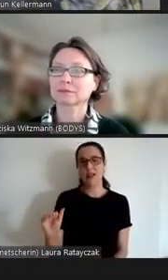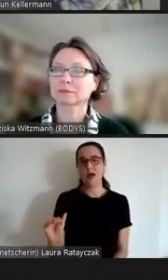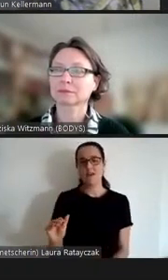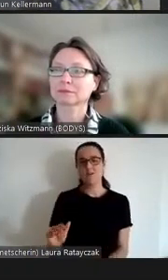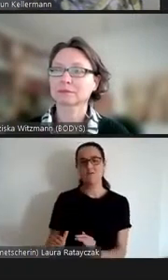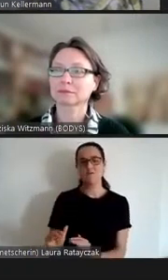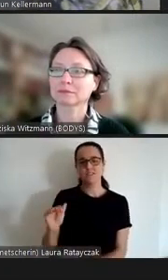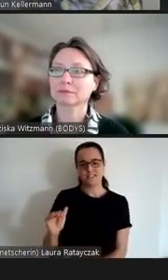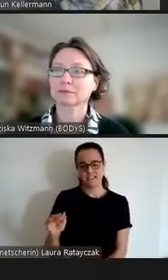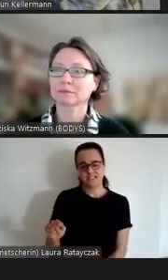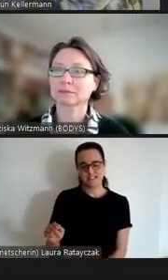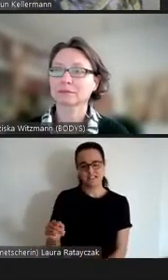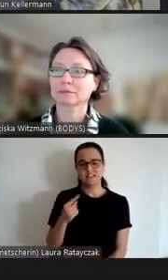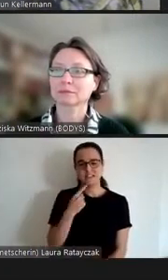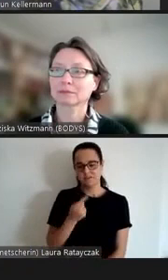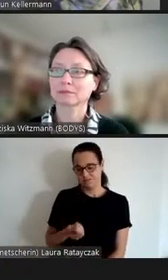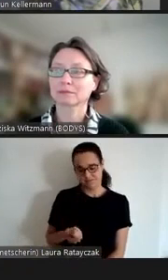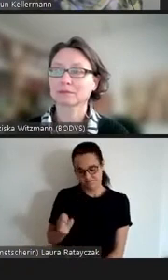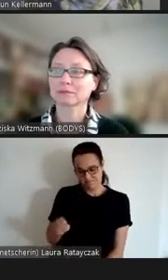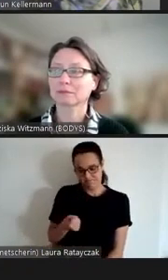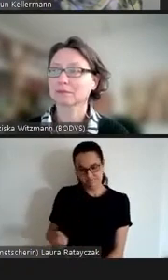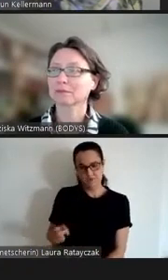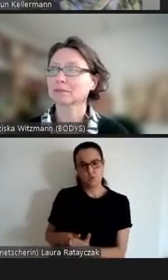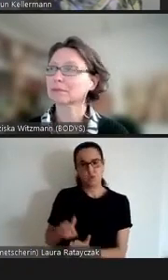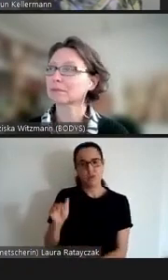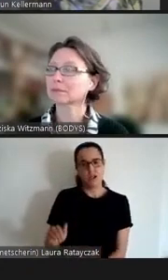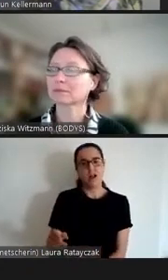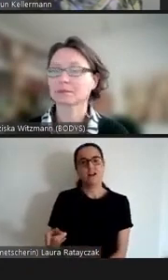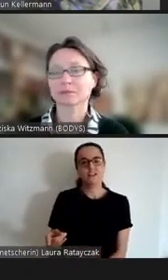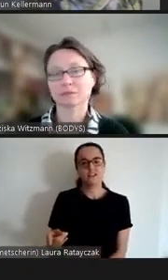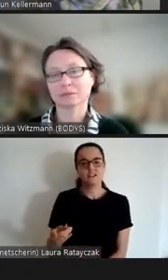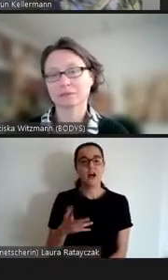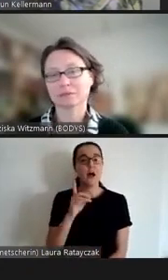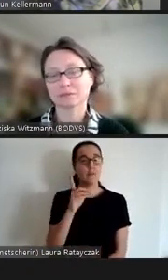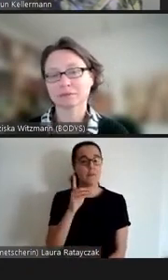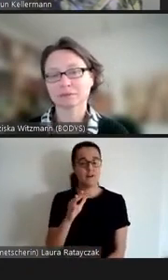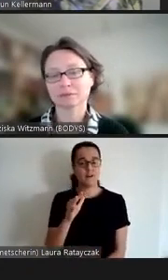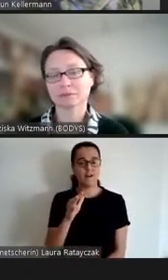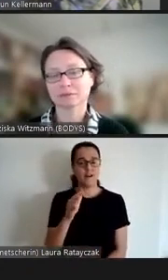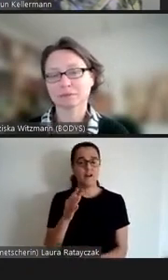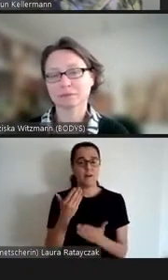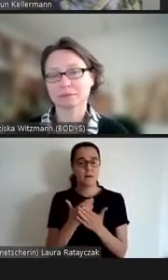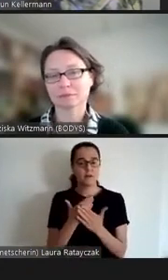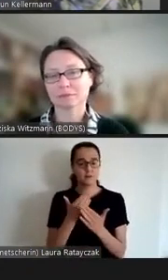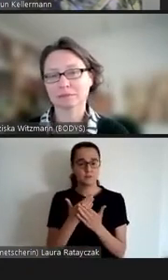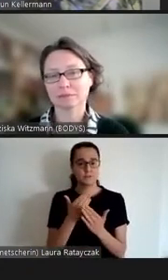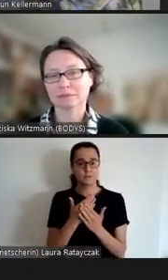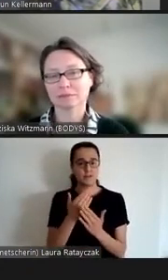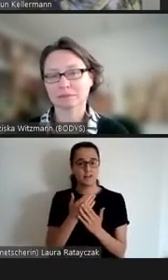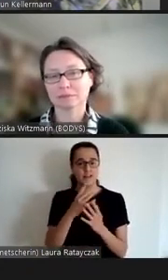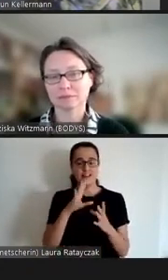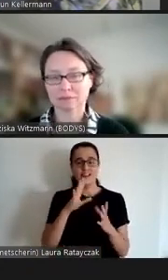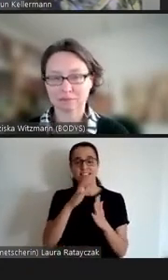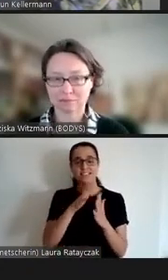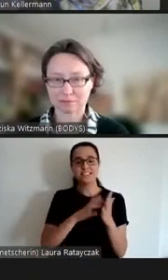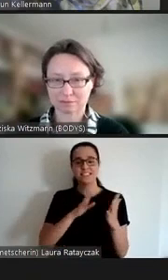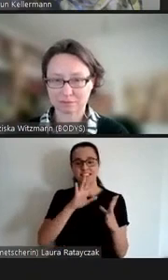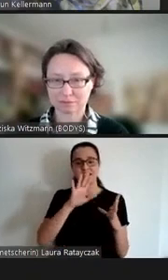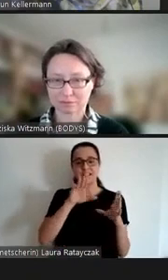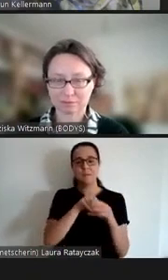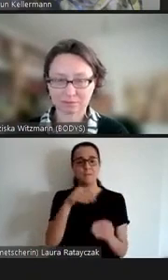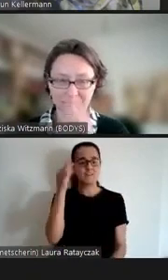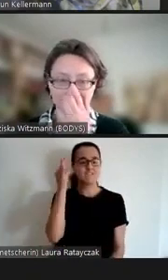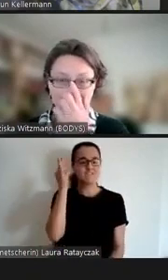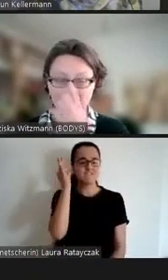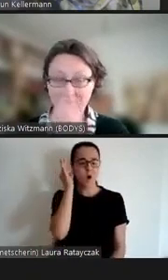der weibliche Gegenpart wiederum also Gerda wird über ihre